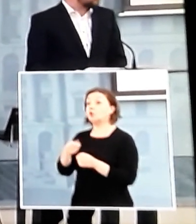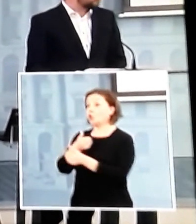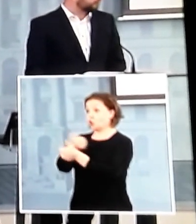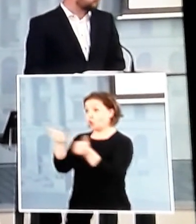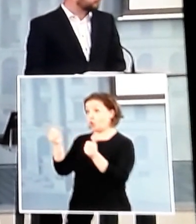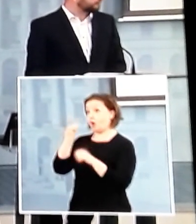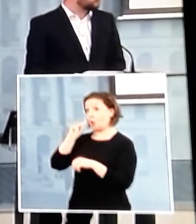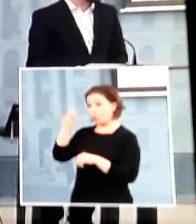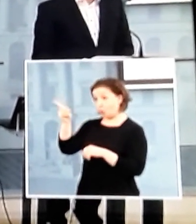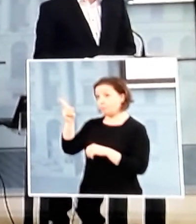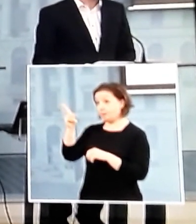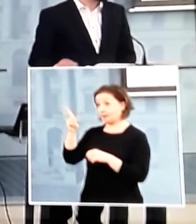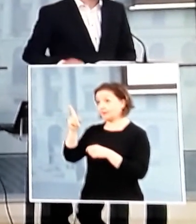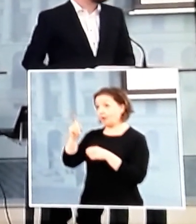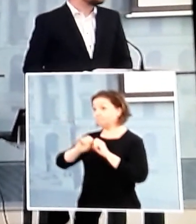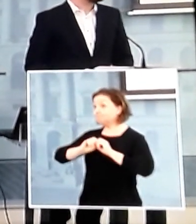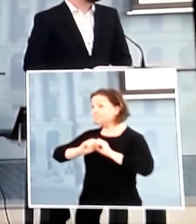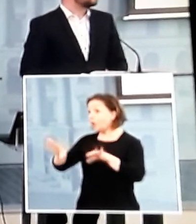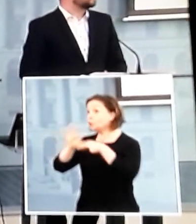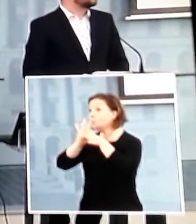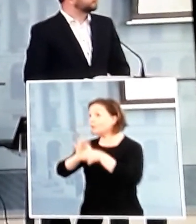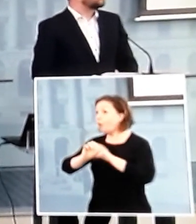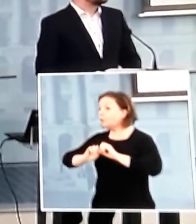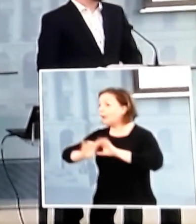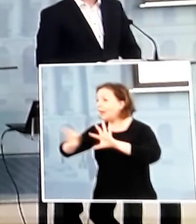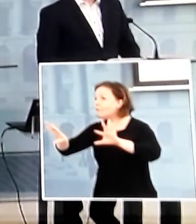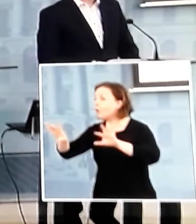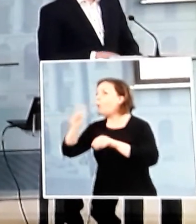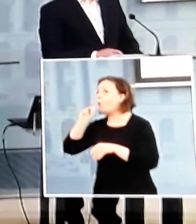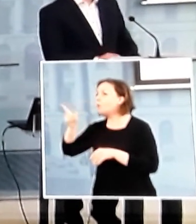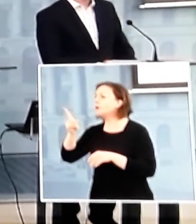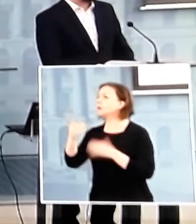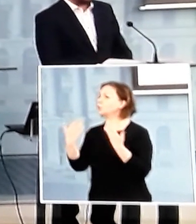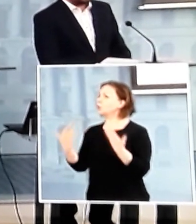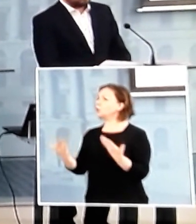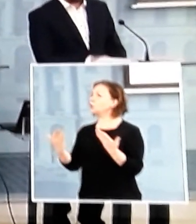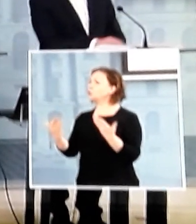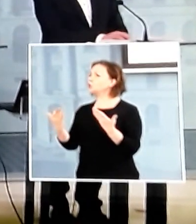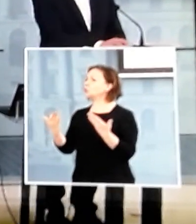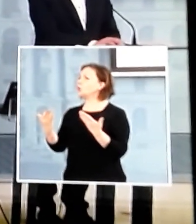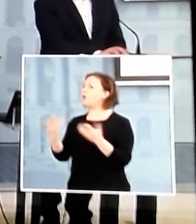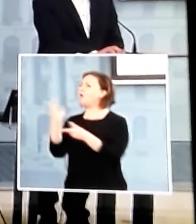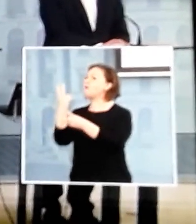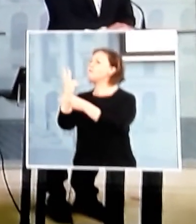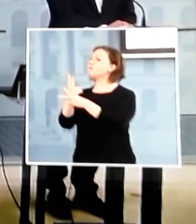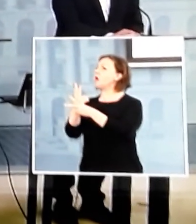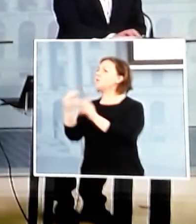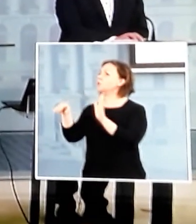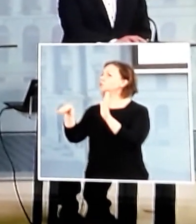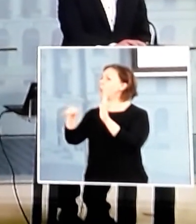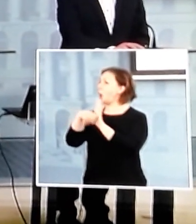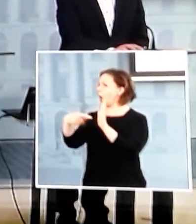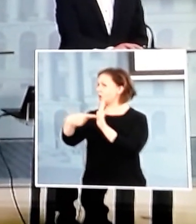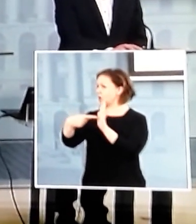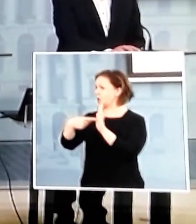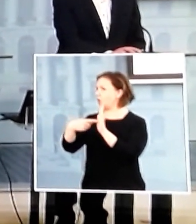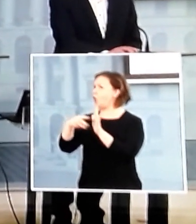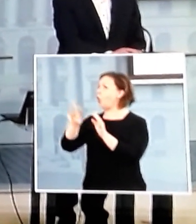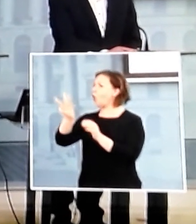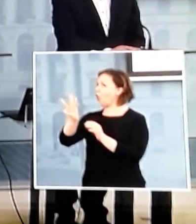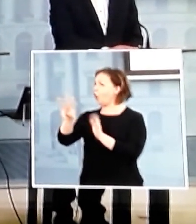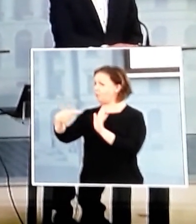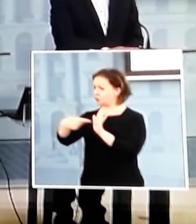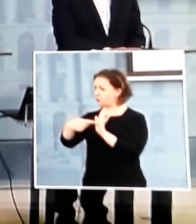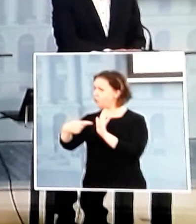tällaisen tartuntosauditeen viemisen mukaan, mutta nyt tarvitaan valmiuttaa ja suosittamista suosittamista.